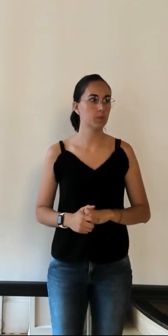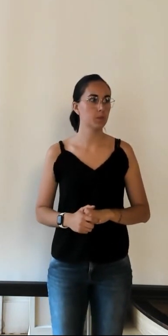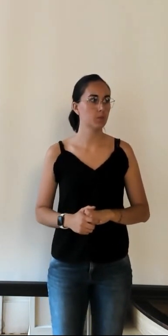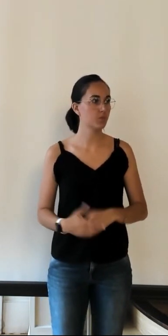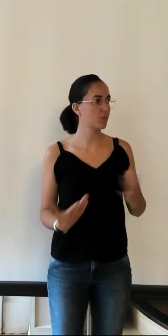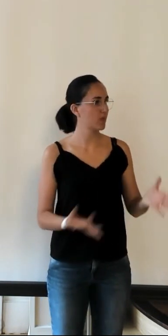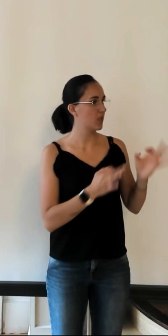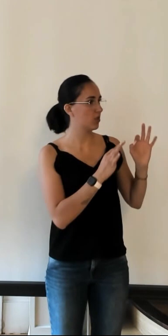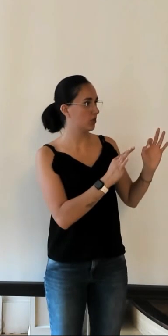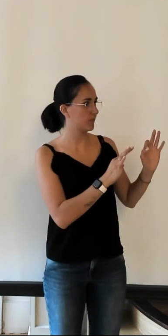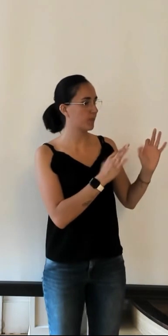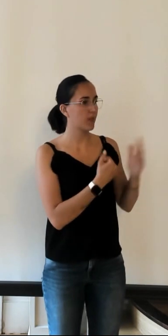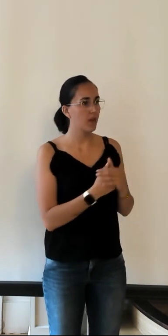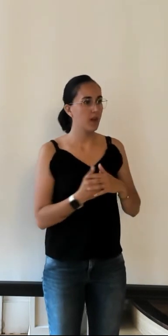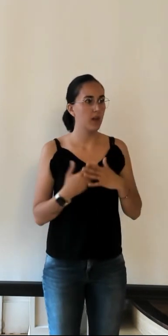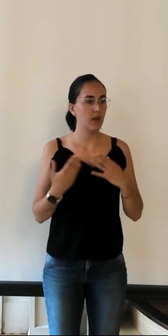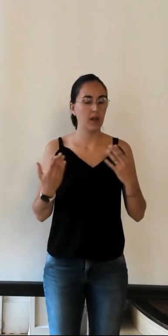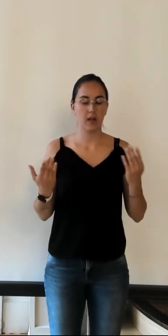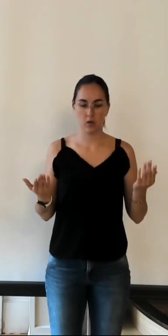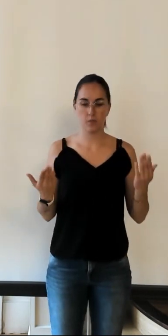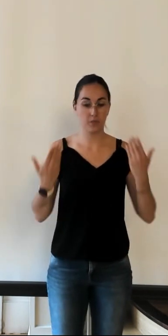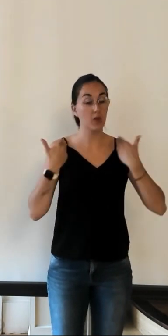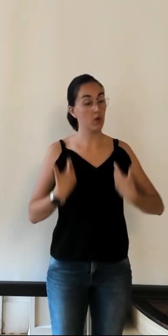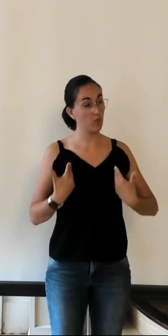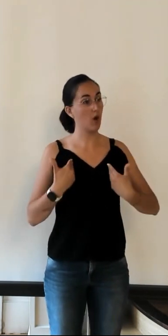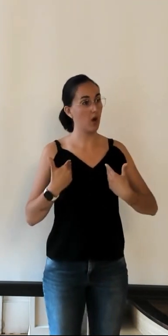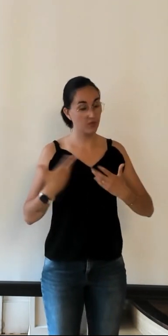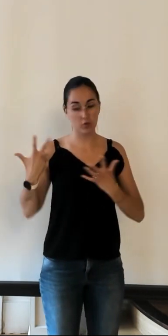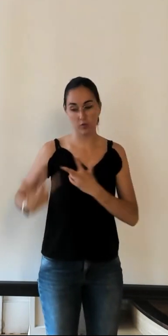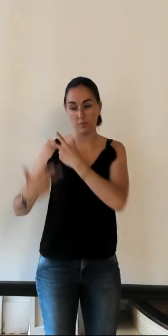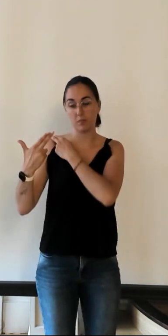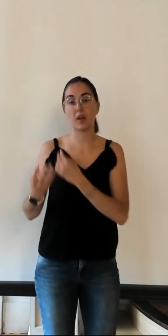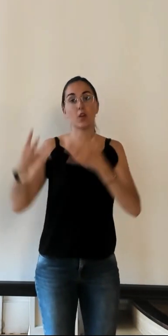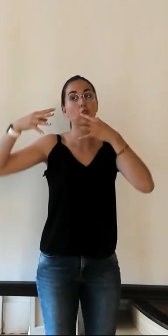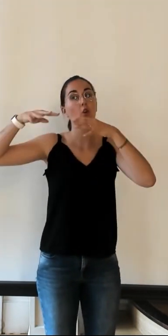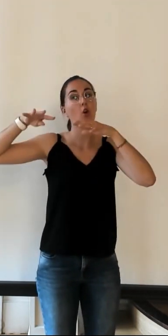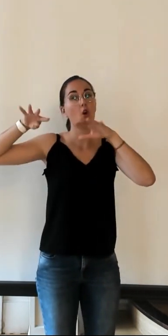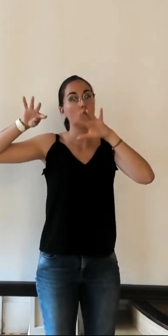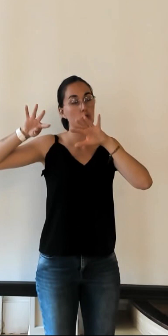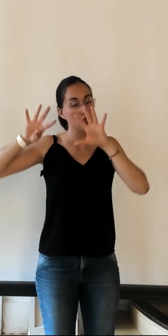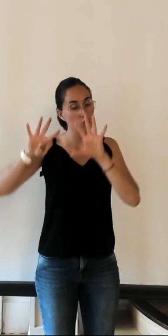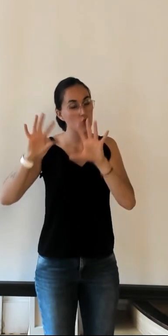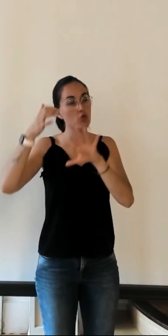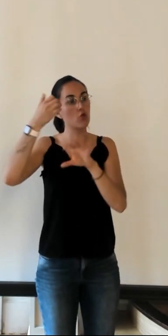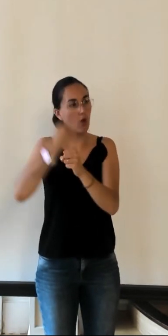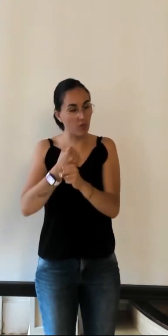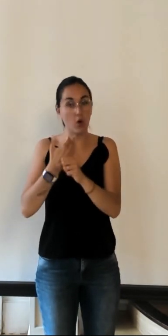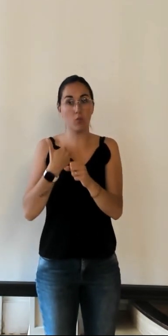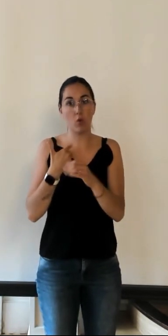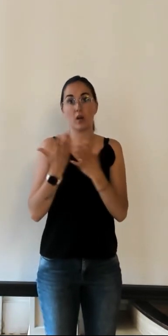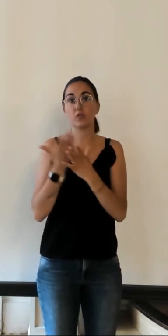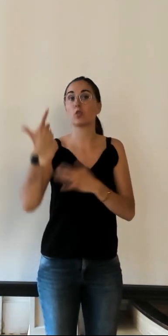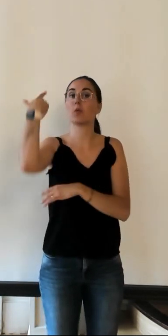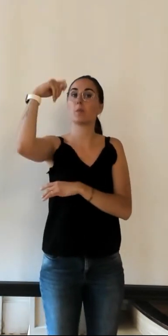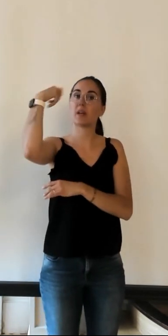justement à ce sujet j'étais président pendant 9 ans du syndicat d'initiative de Cormerie pour vous dire qu'il y avait dans